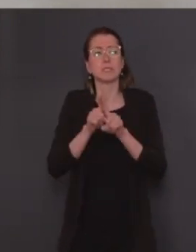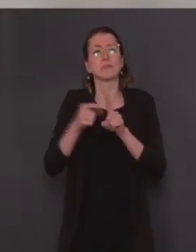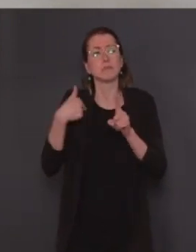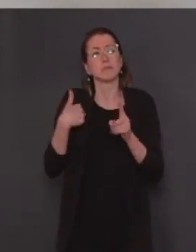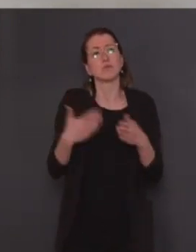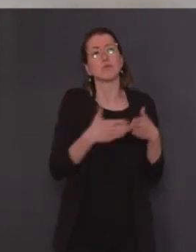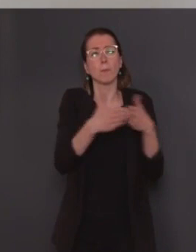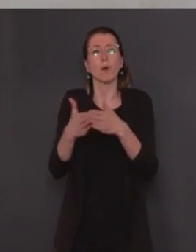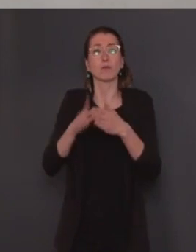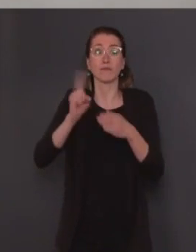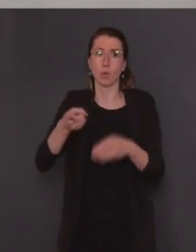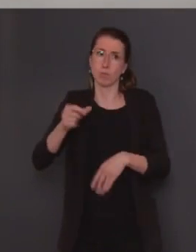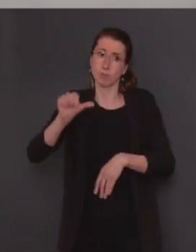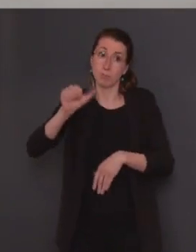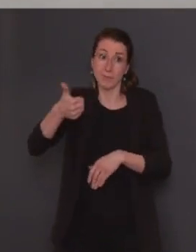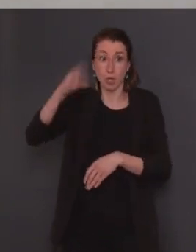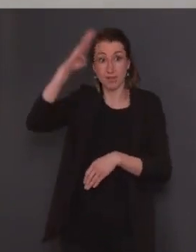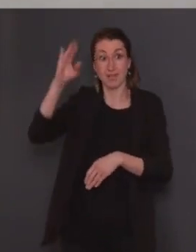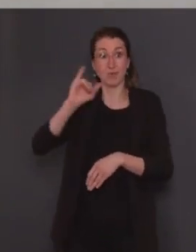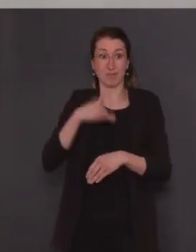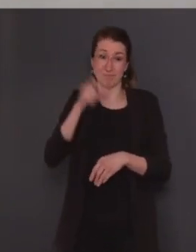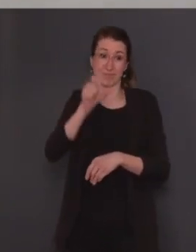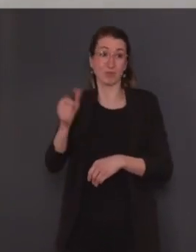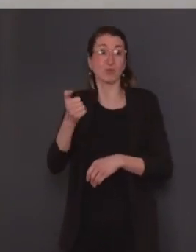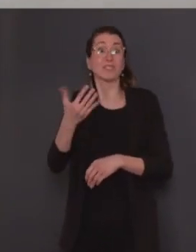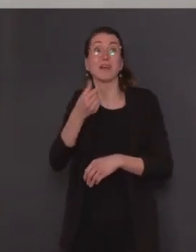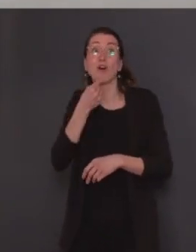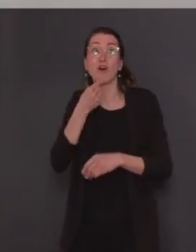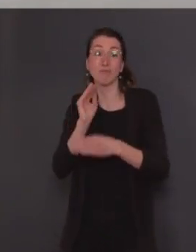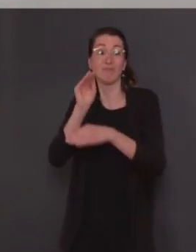aux personnes à mobilité réduite et aux personnels soignants.